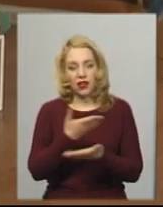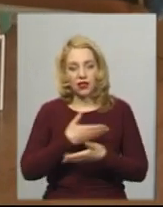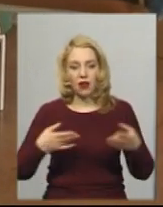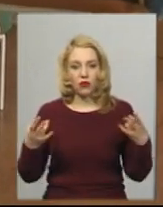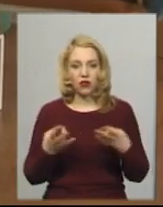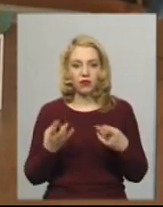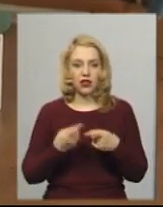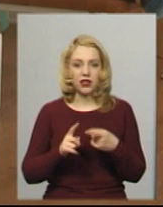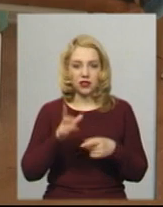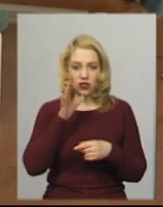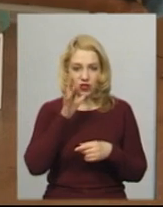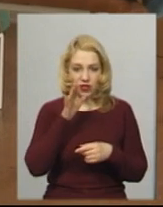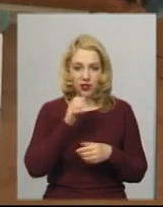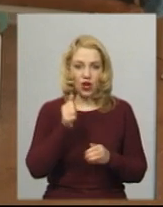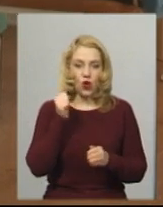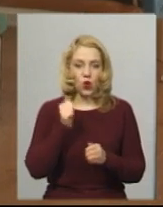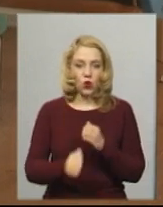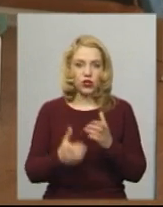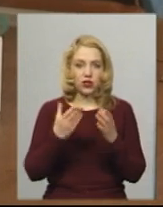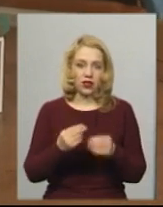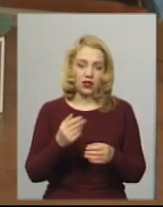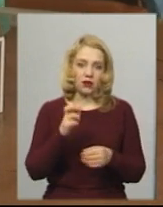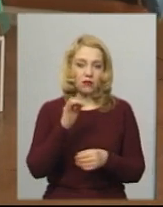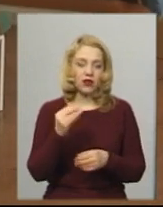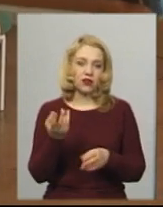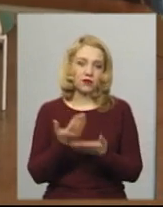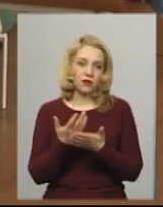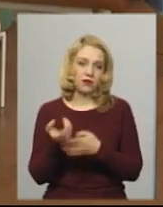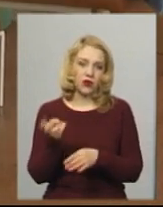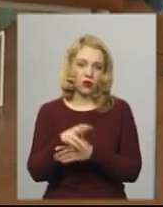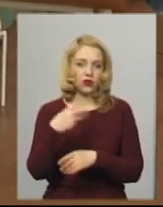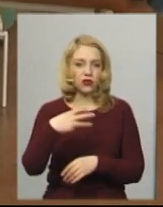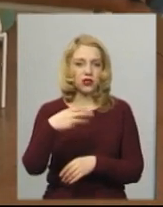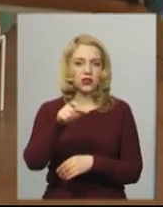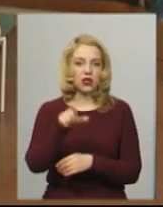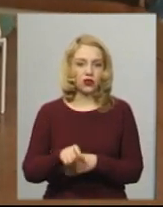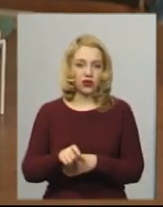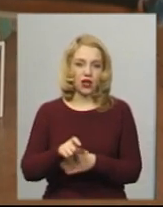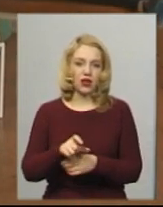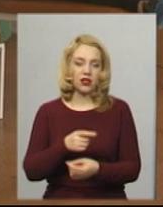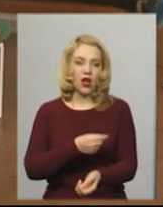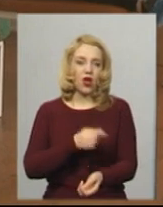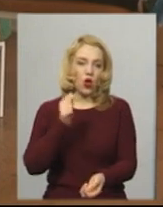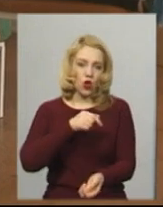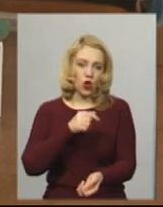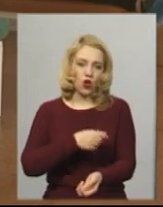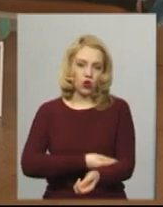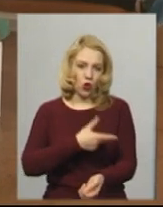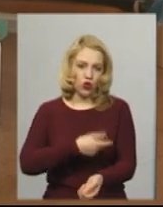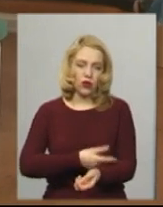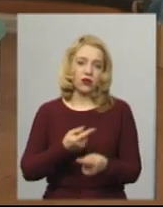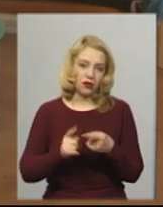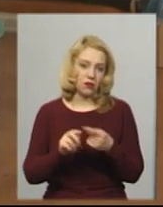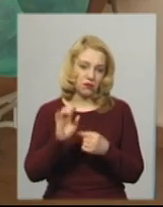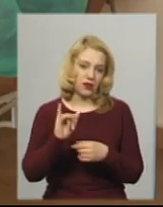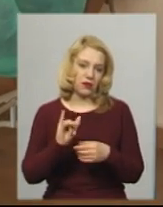на даний час. Кожен день, хоч би приходило до нас 30 донорів, то на рівні ми б тримали запаси,